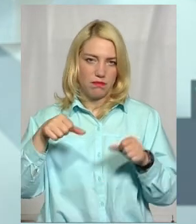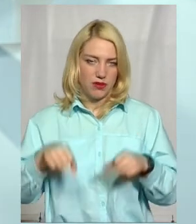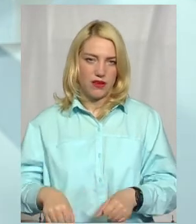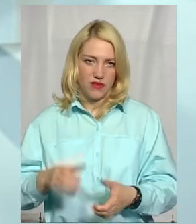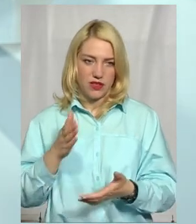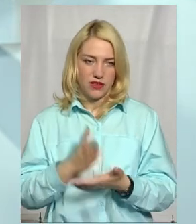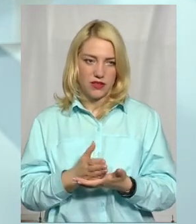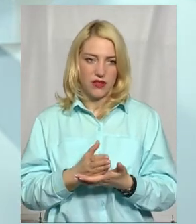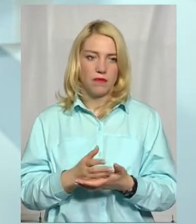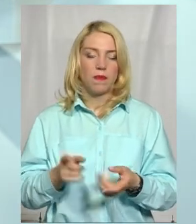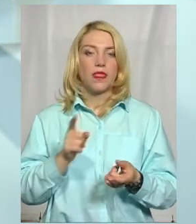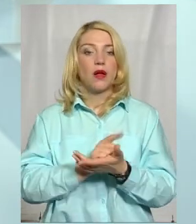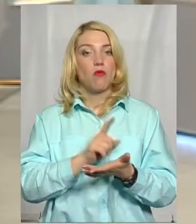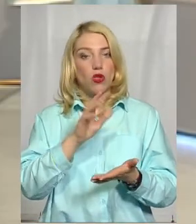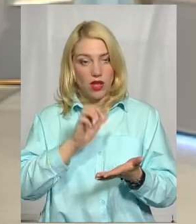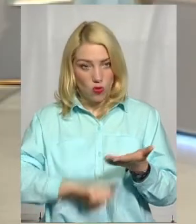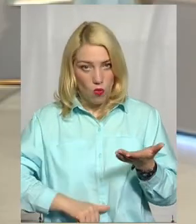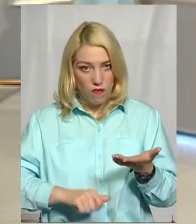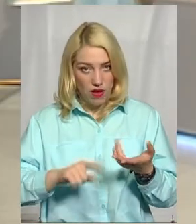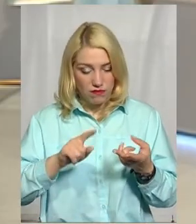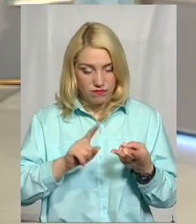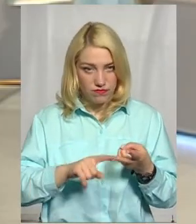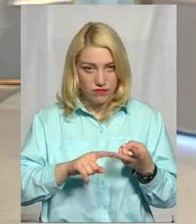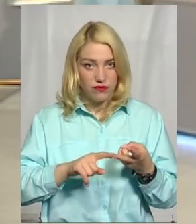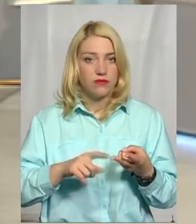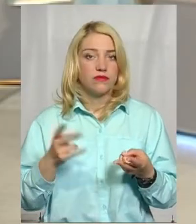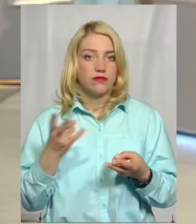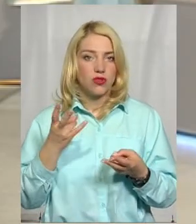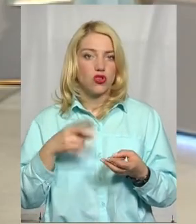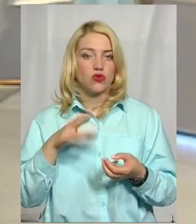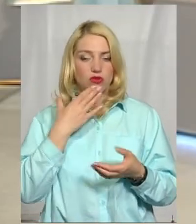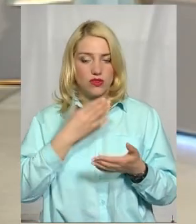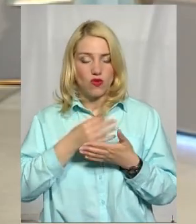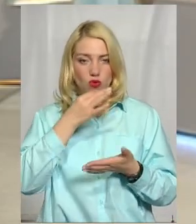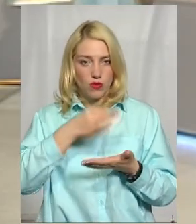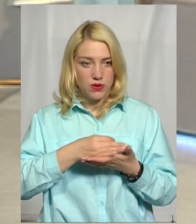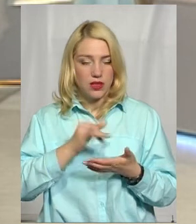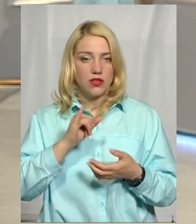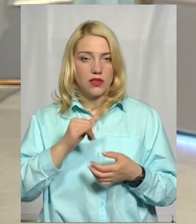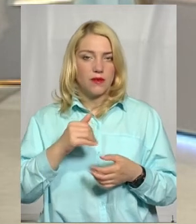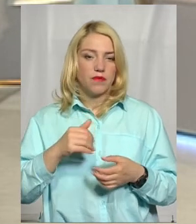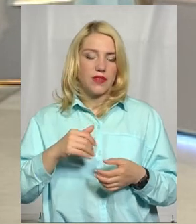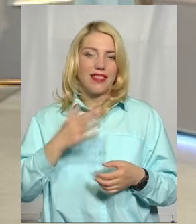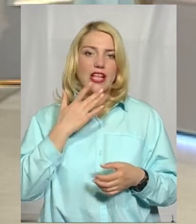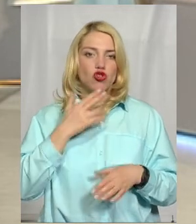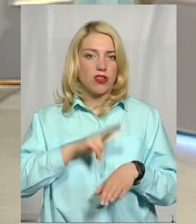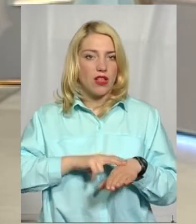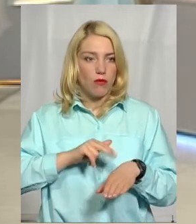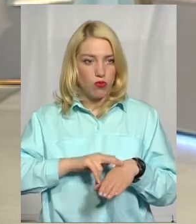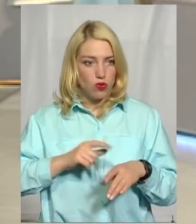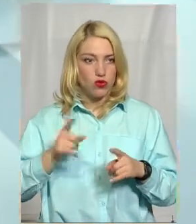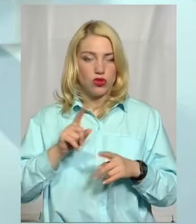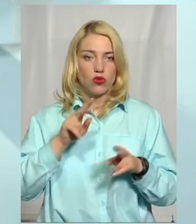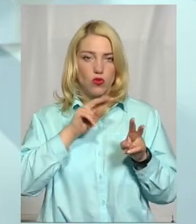постійно цим займаються, але результат... Орган податкової служби щодо своєї компетенції, відповідно, національна поліція, що